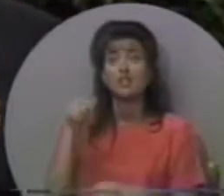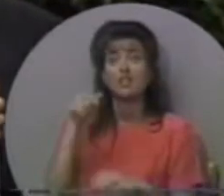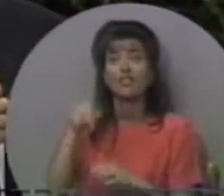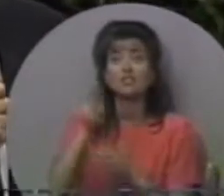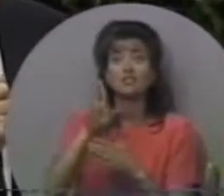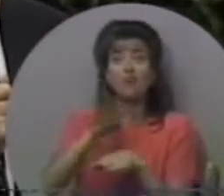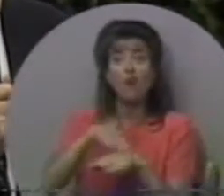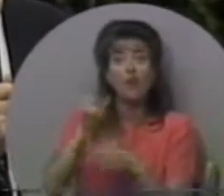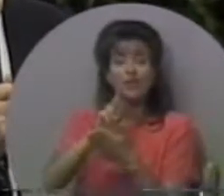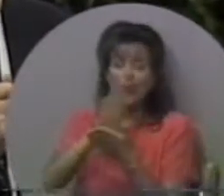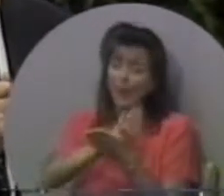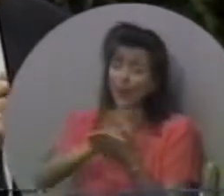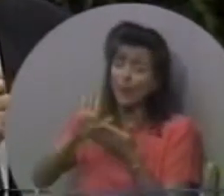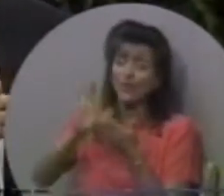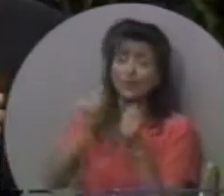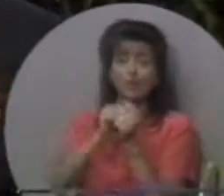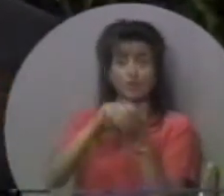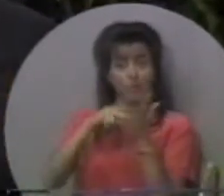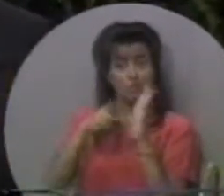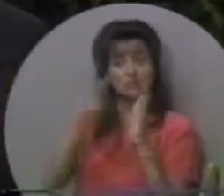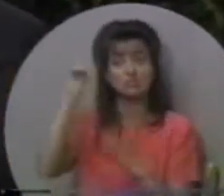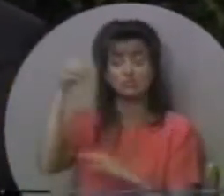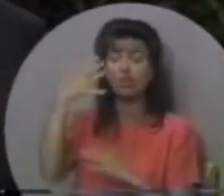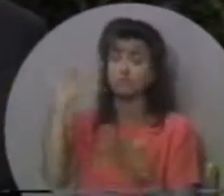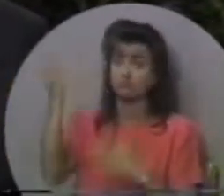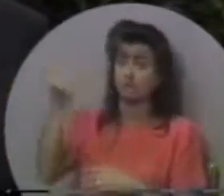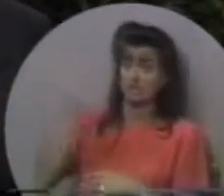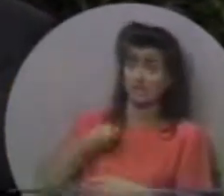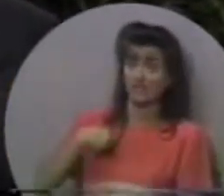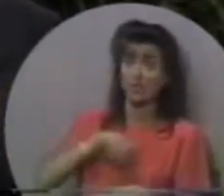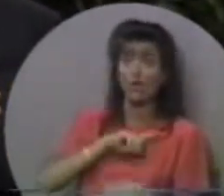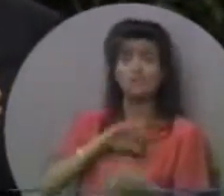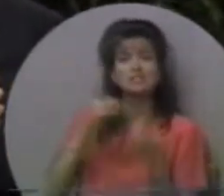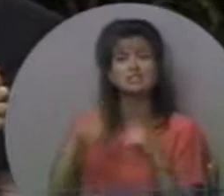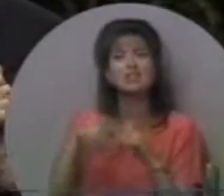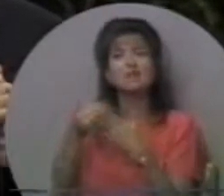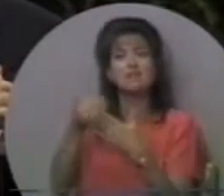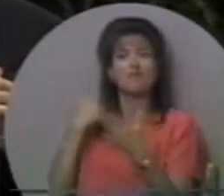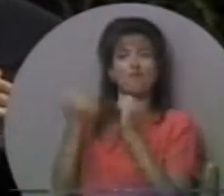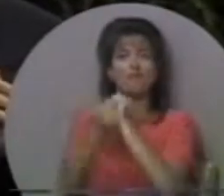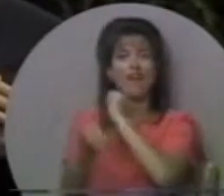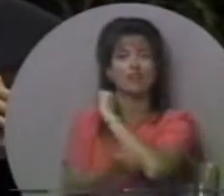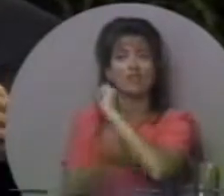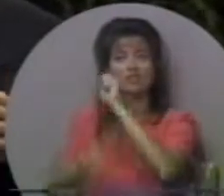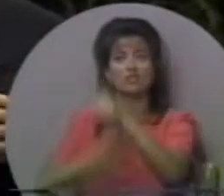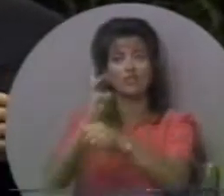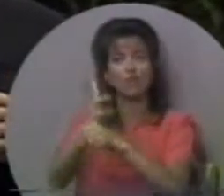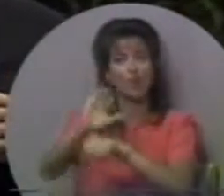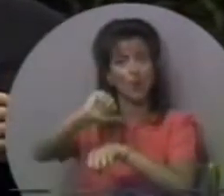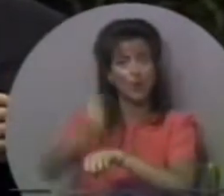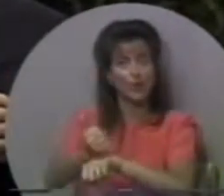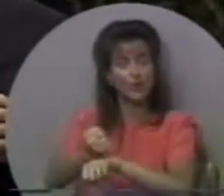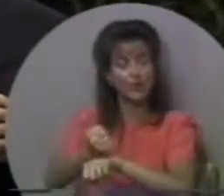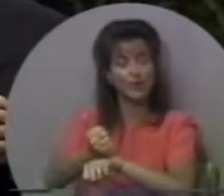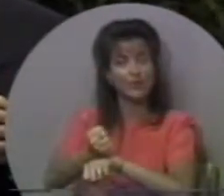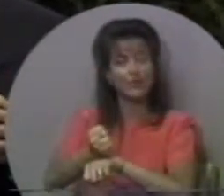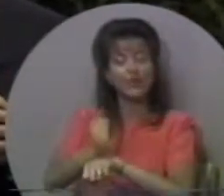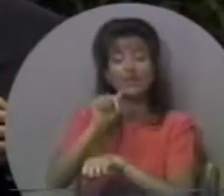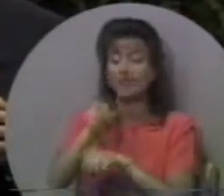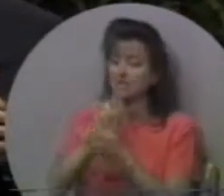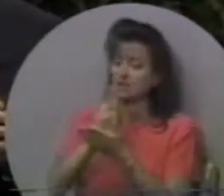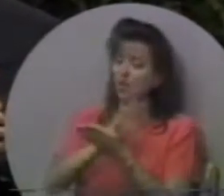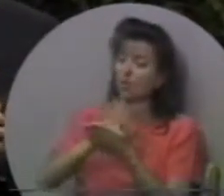є святий поклик з його цілю і благодатью, яка дана нам до